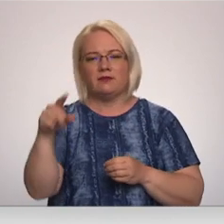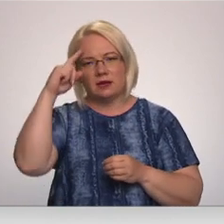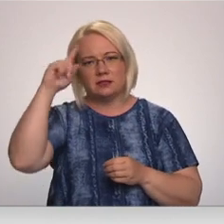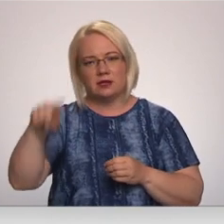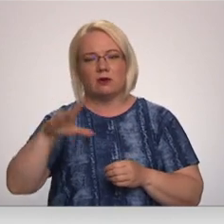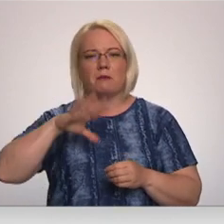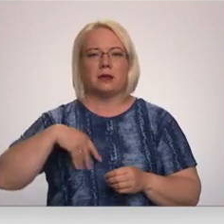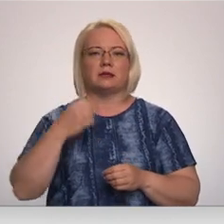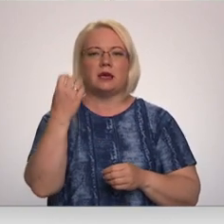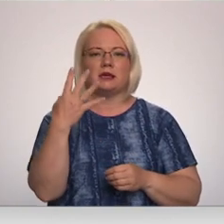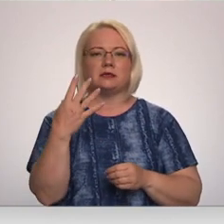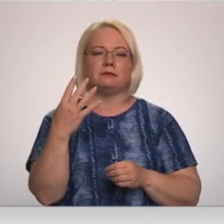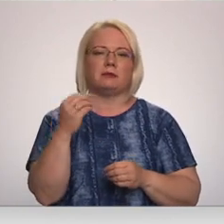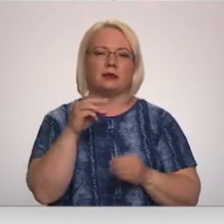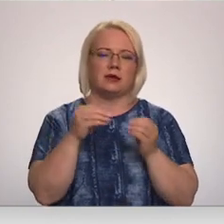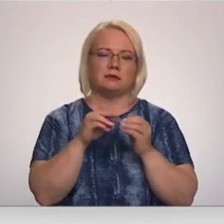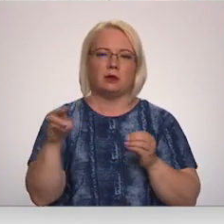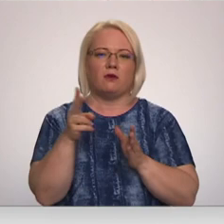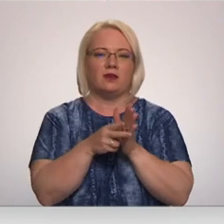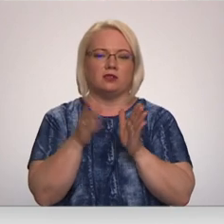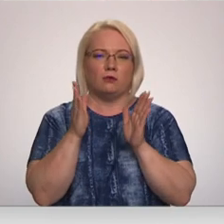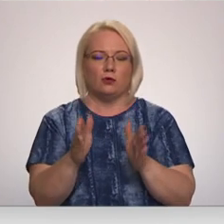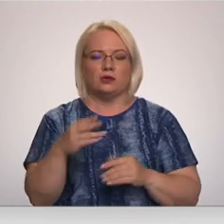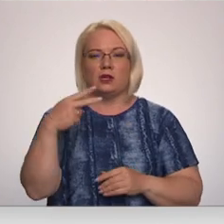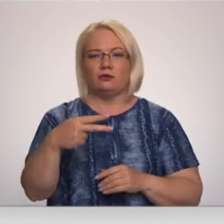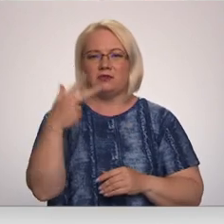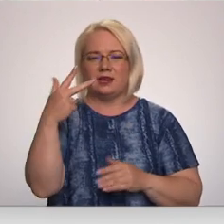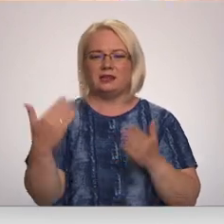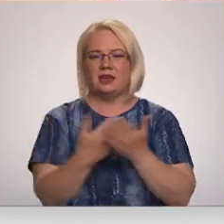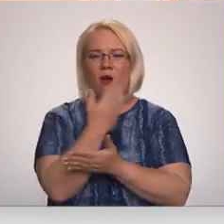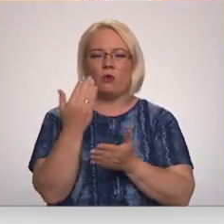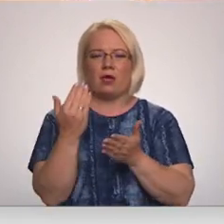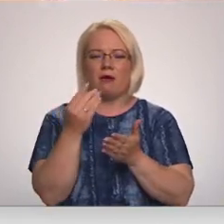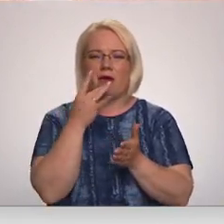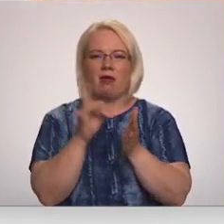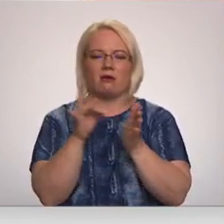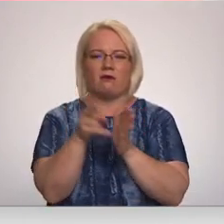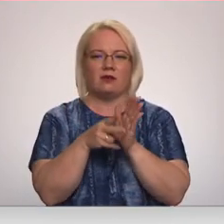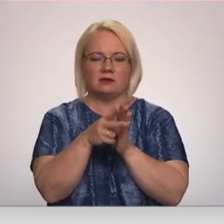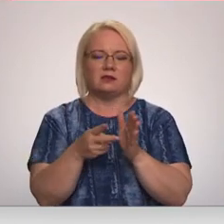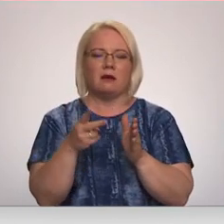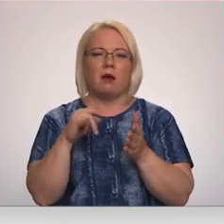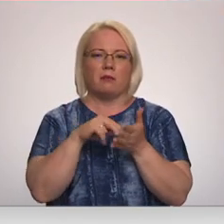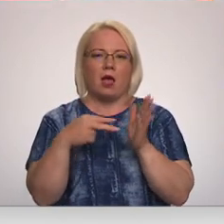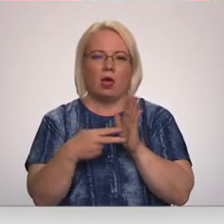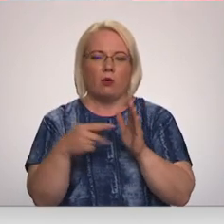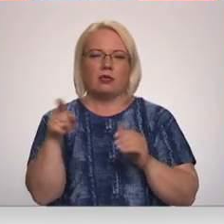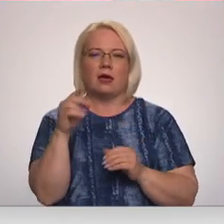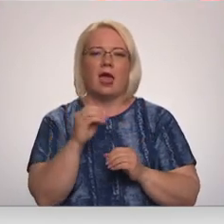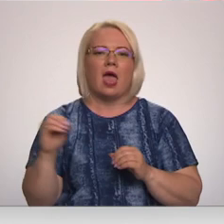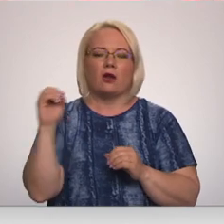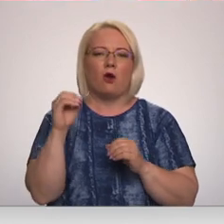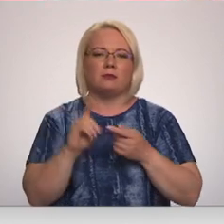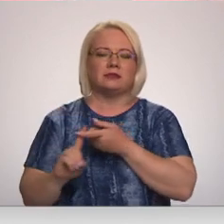pēc 10-15 minūtiem vilcienas būs. 23 jauno elektrovilcienu sastāvu viegādi plānot ar Eiropas Savienības kohēzijas fonda